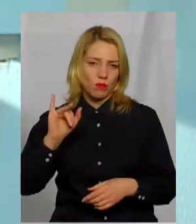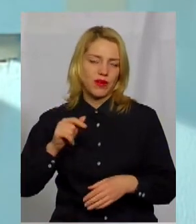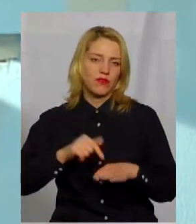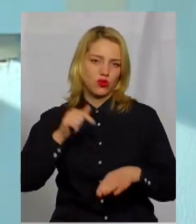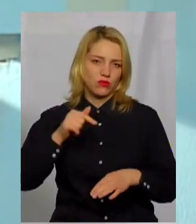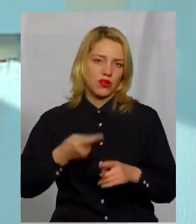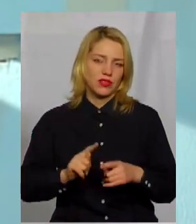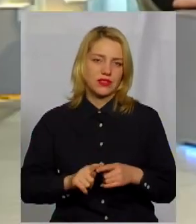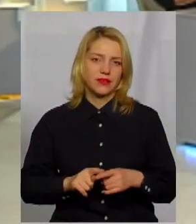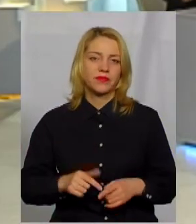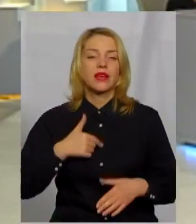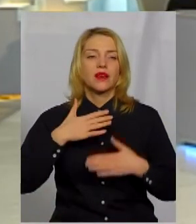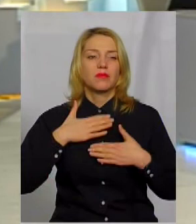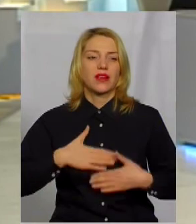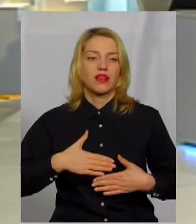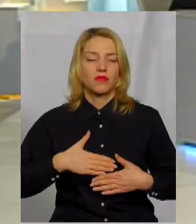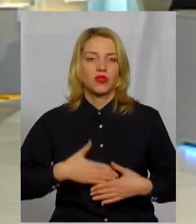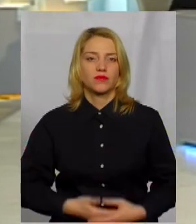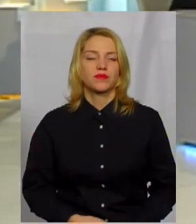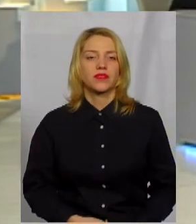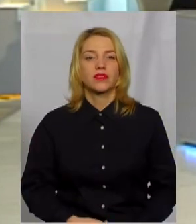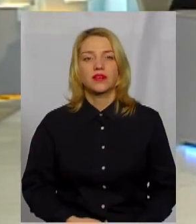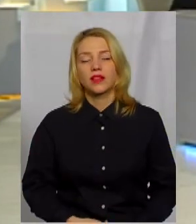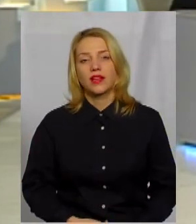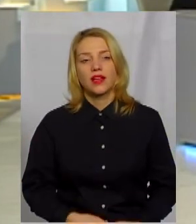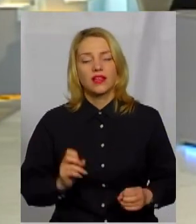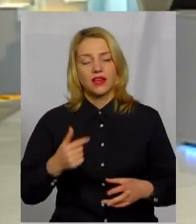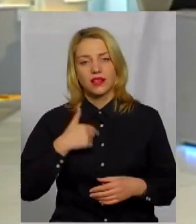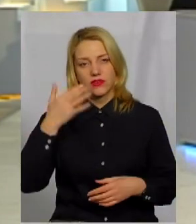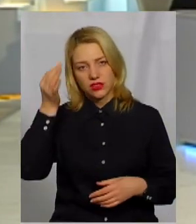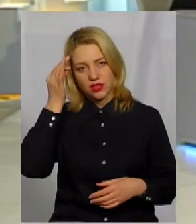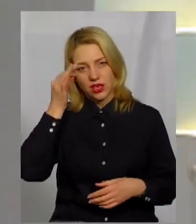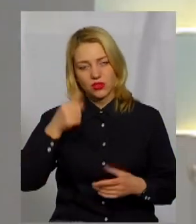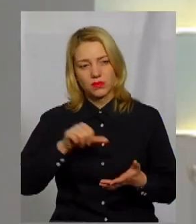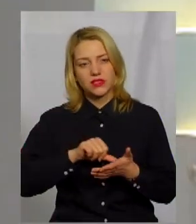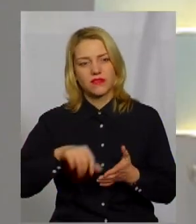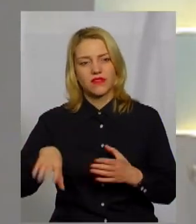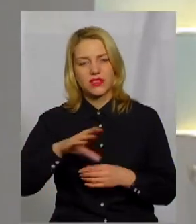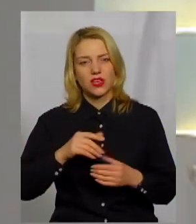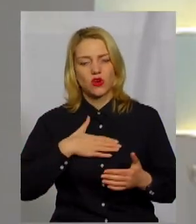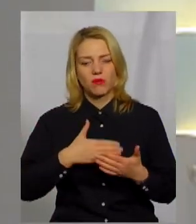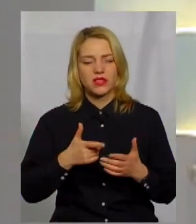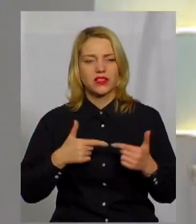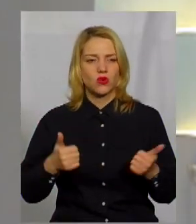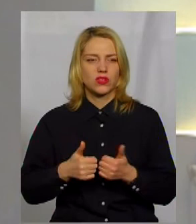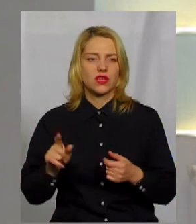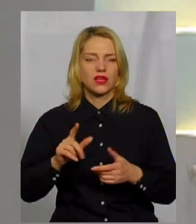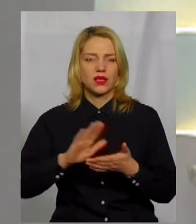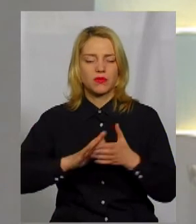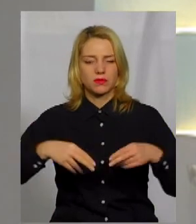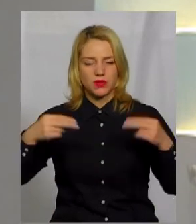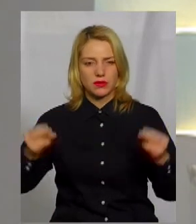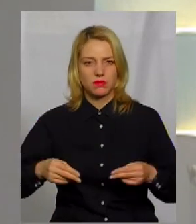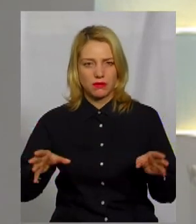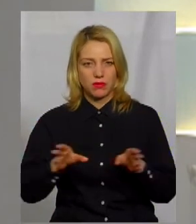і це дуже приємно. Це приємно. І, як я вже згадувала, представники 20 громадських організацій вчора підписали меморандум про